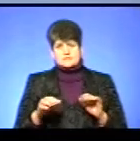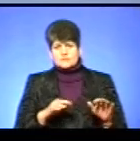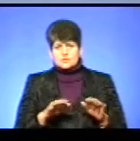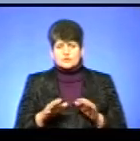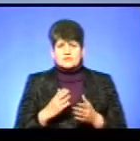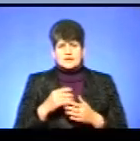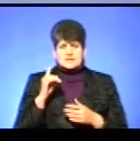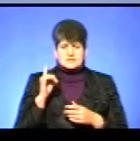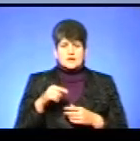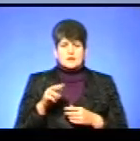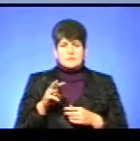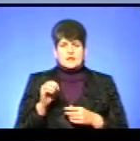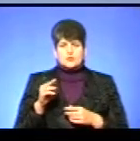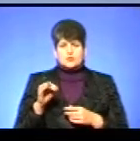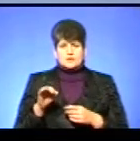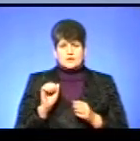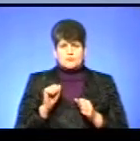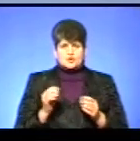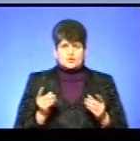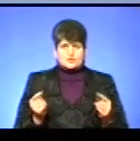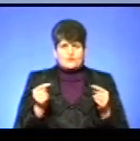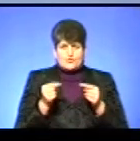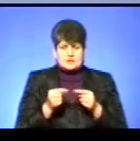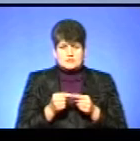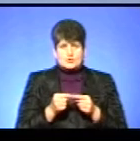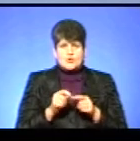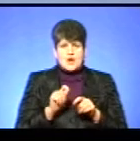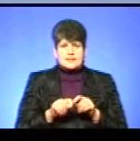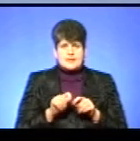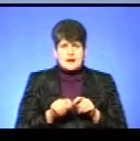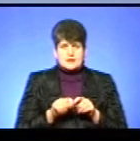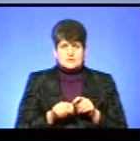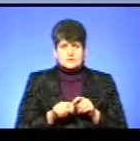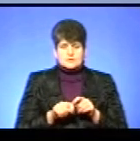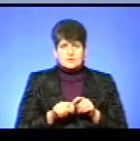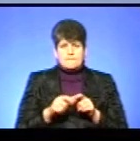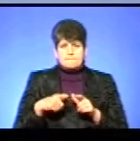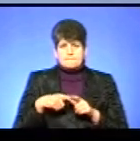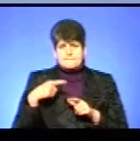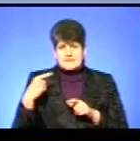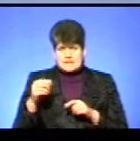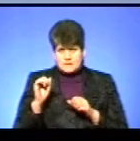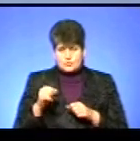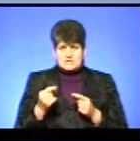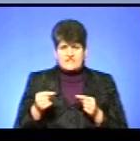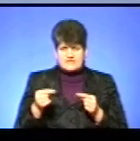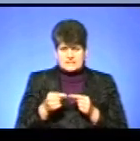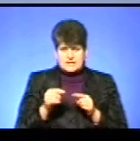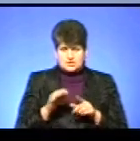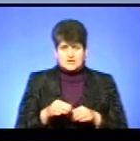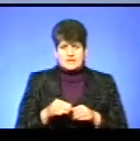методики можуть зводитися навіть до аналізу по пір'євому покриву, можна визначати